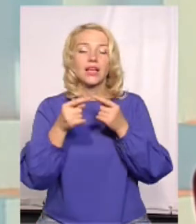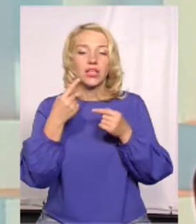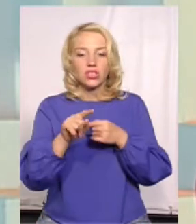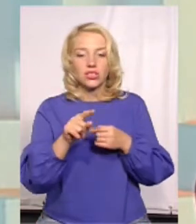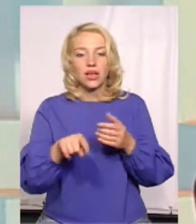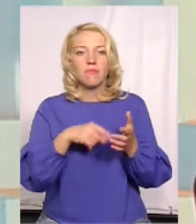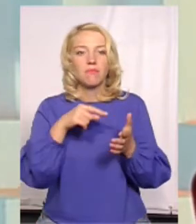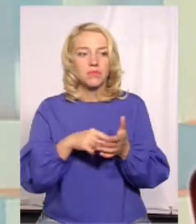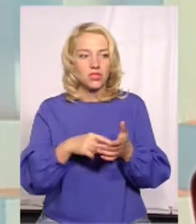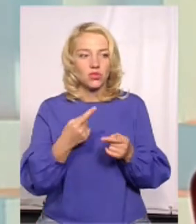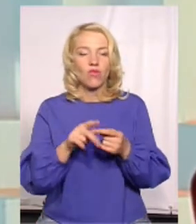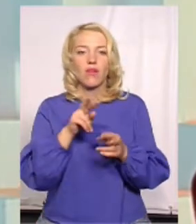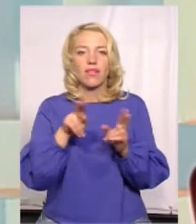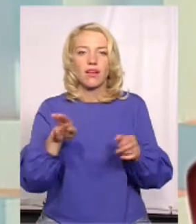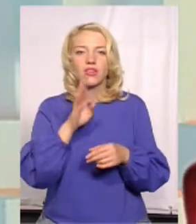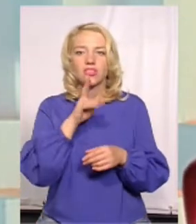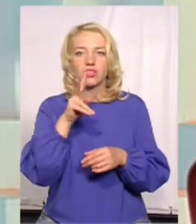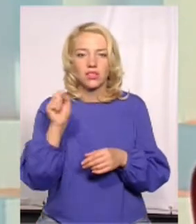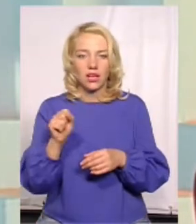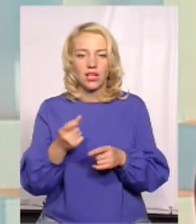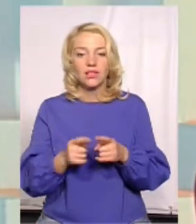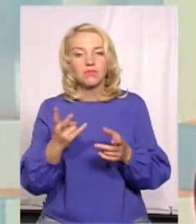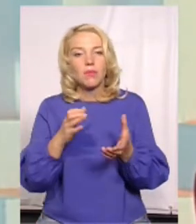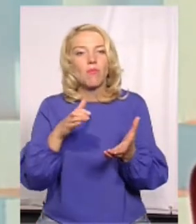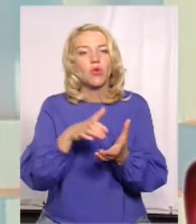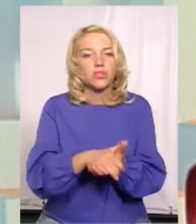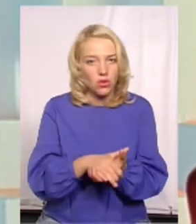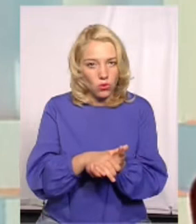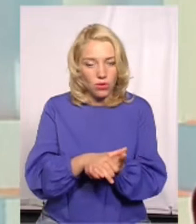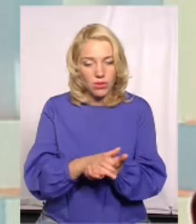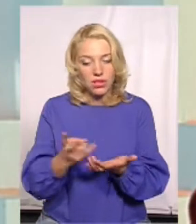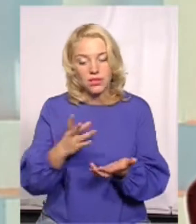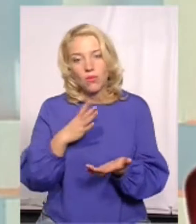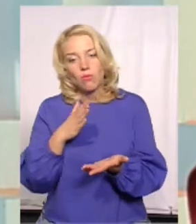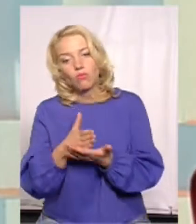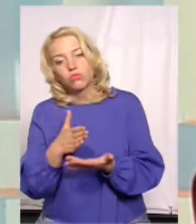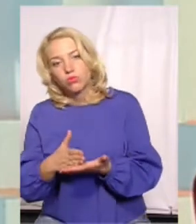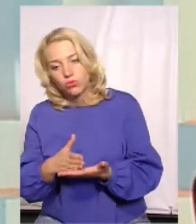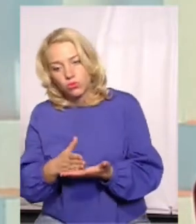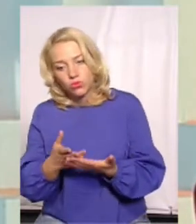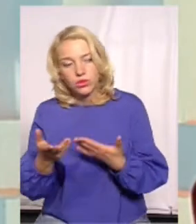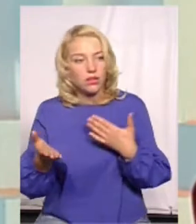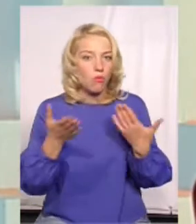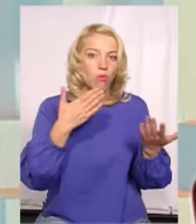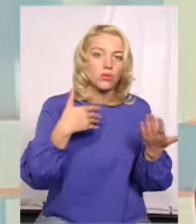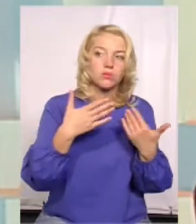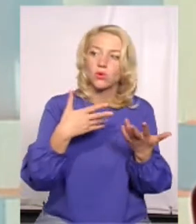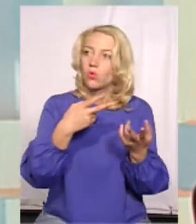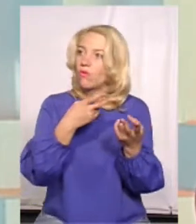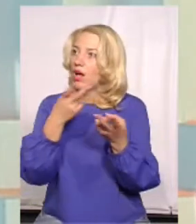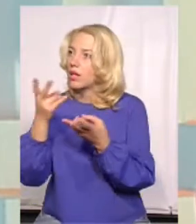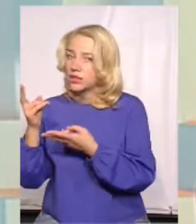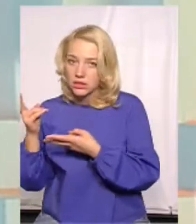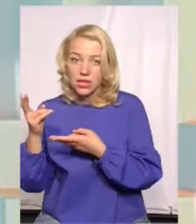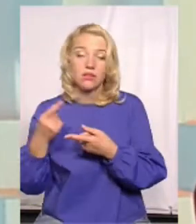жінка, воно ніколи не відкривається одразу. З неї треба познайомитись, з нею треба побути, з нею треба трошки поспілкуватись, придивитись. І тоді